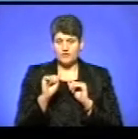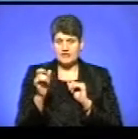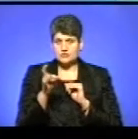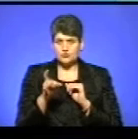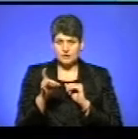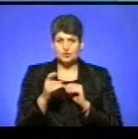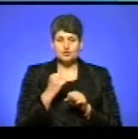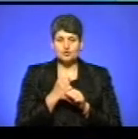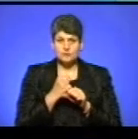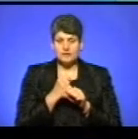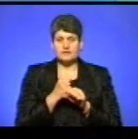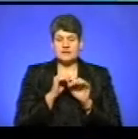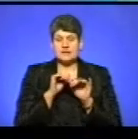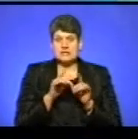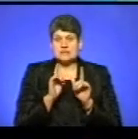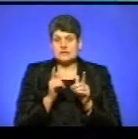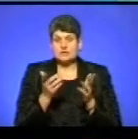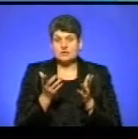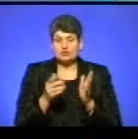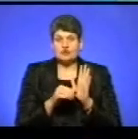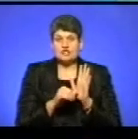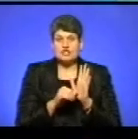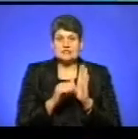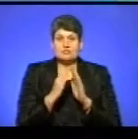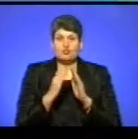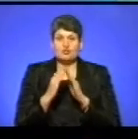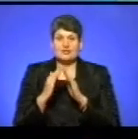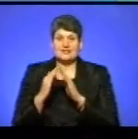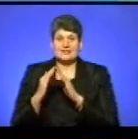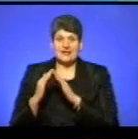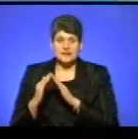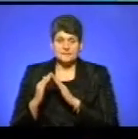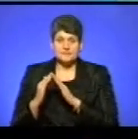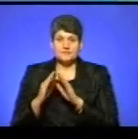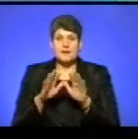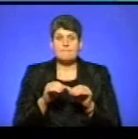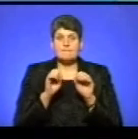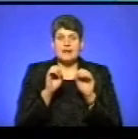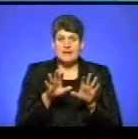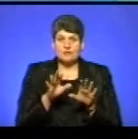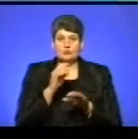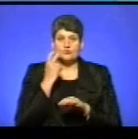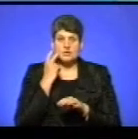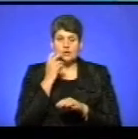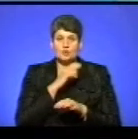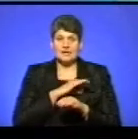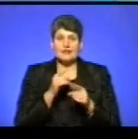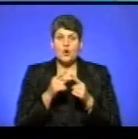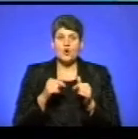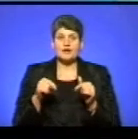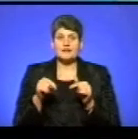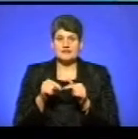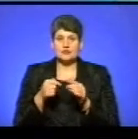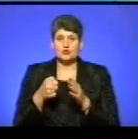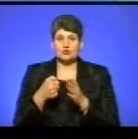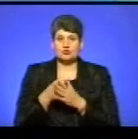вчинив реєстраційну дію, згідно якої шість будівель, споруд, передані у постійне користування цій організації до